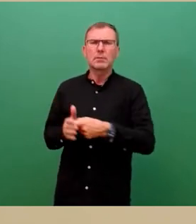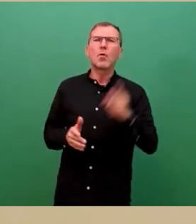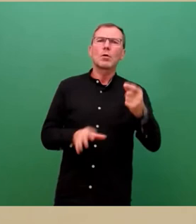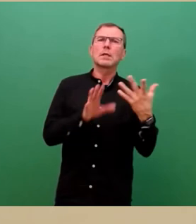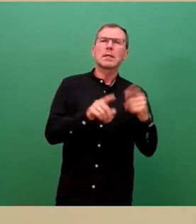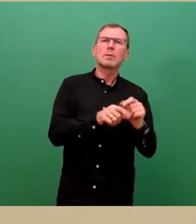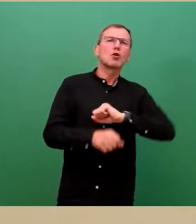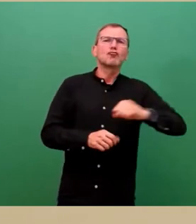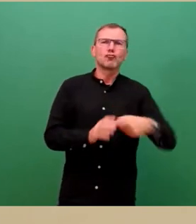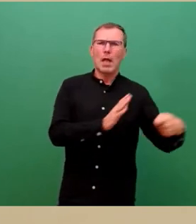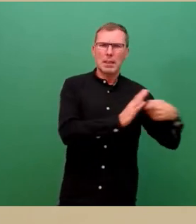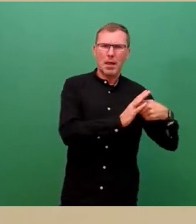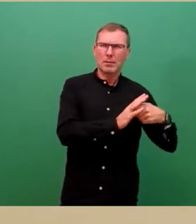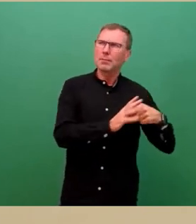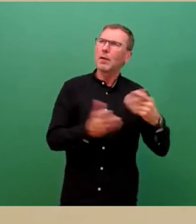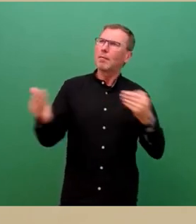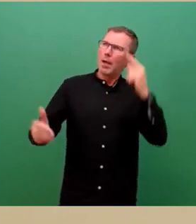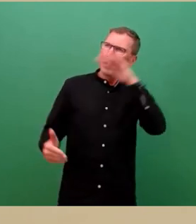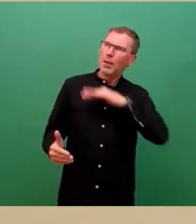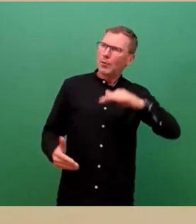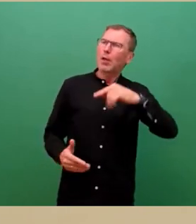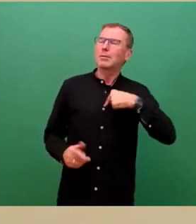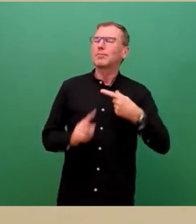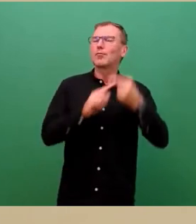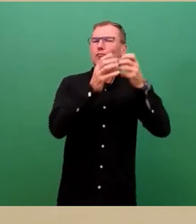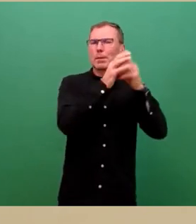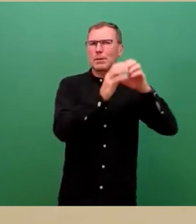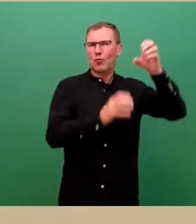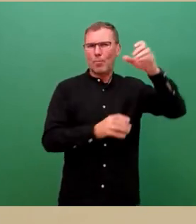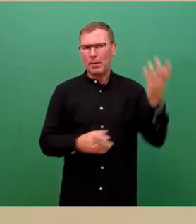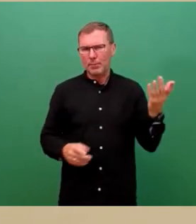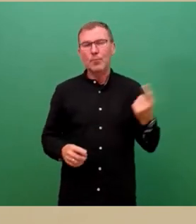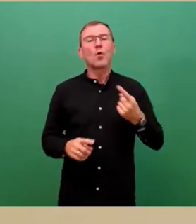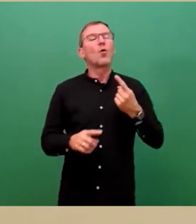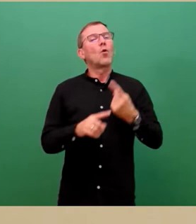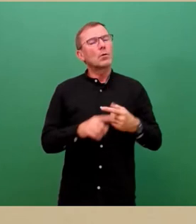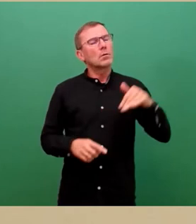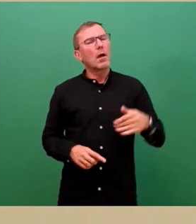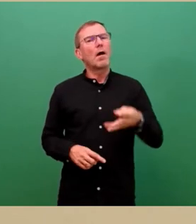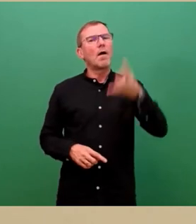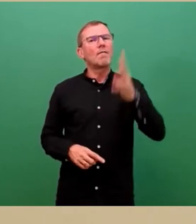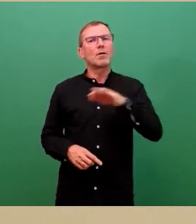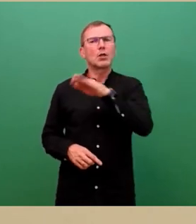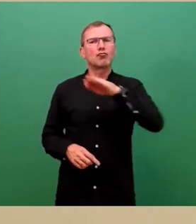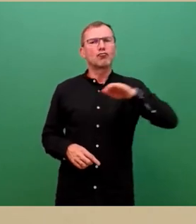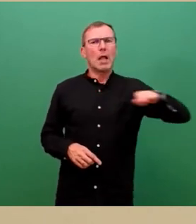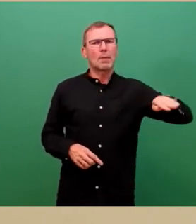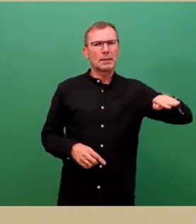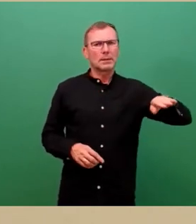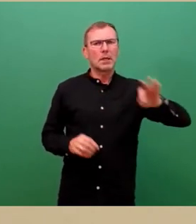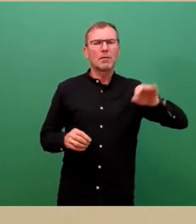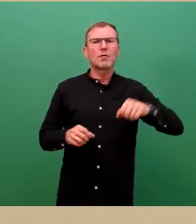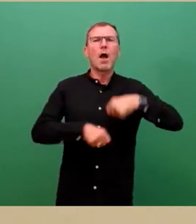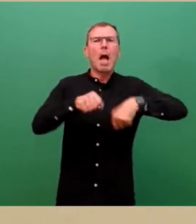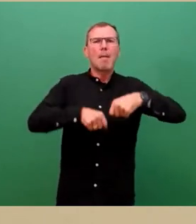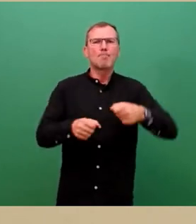Auch da sind wir im Bundesvergleich in der Spitzengruppe und es gibt etwa 400 Stellplätze für das Bike-Sharing.